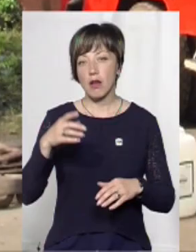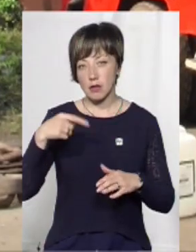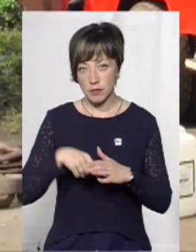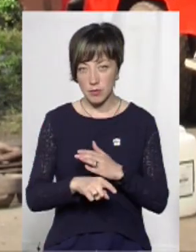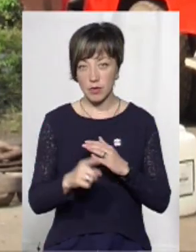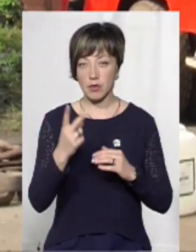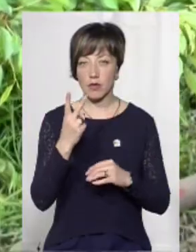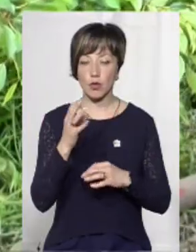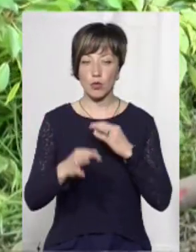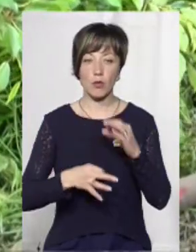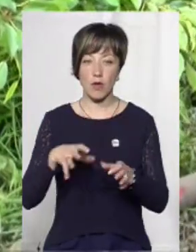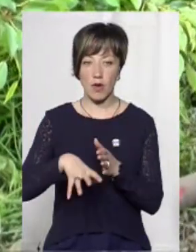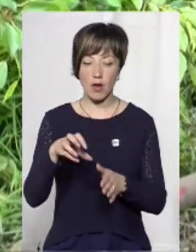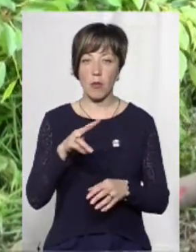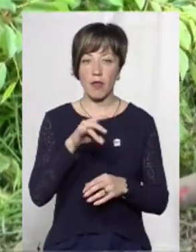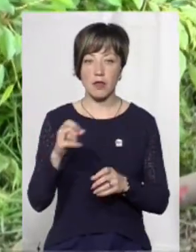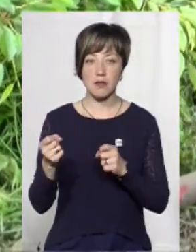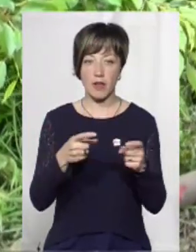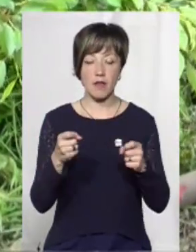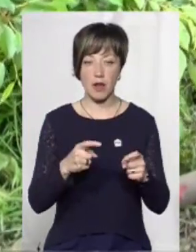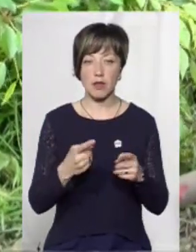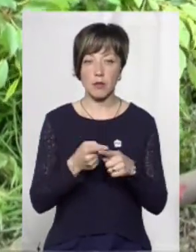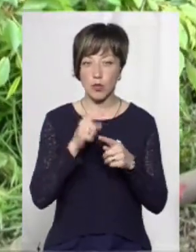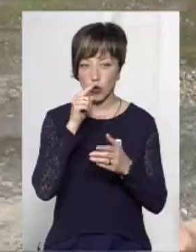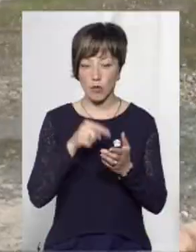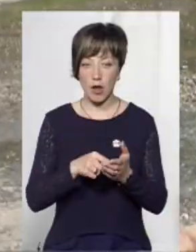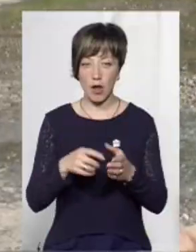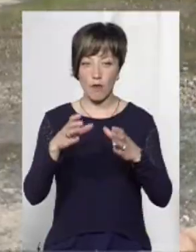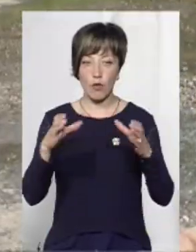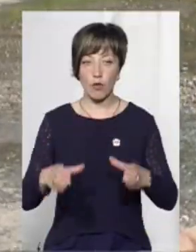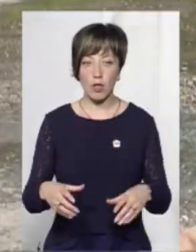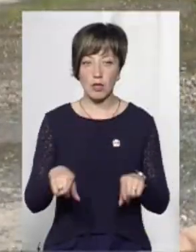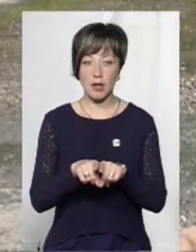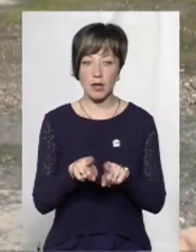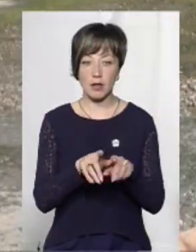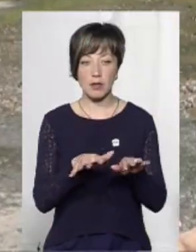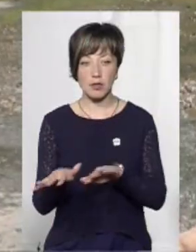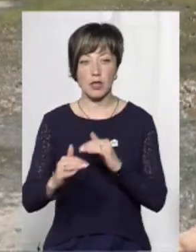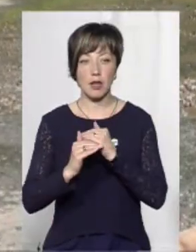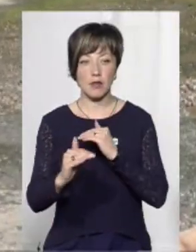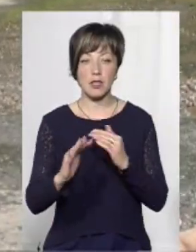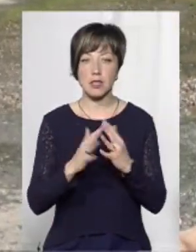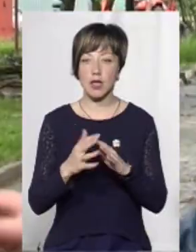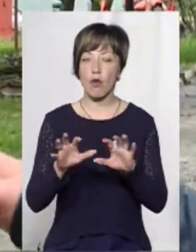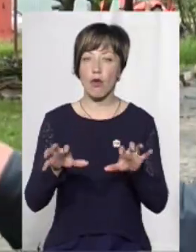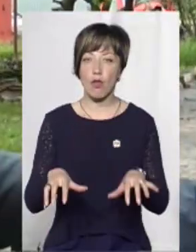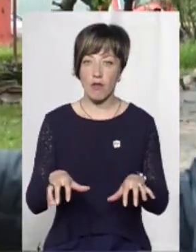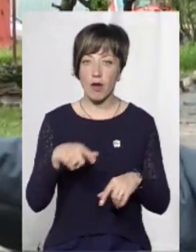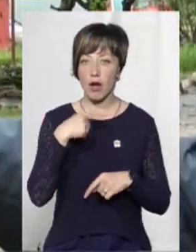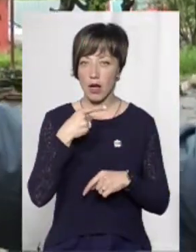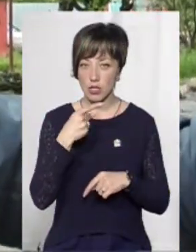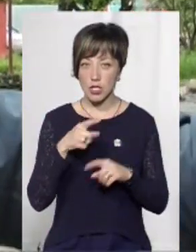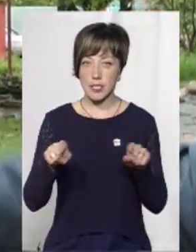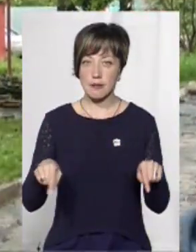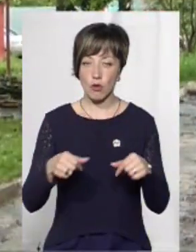другу добу викачують аменесники та виливають на землю, де вода потрапляє в люки, коли такі є або тече на рівнину. Сільський голова Анатолій Матюхін каже,